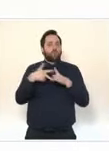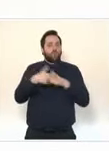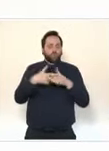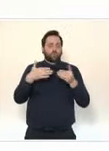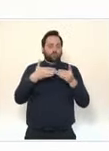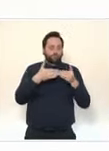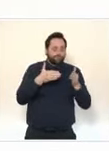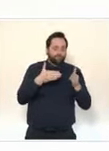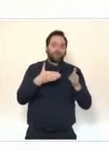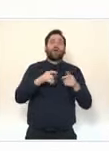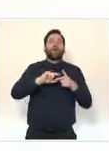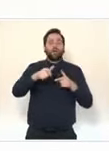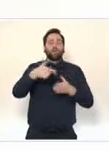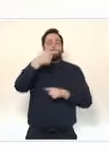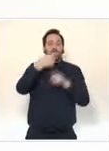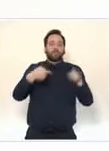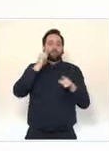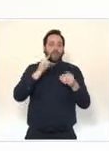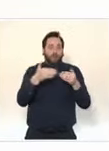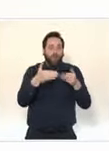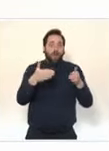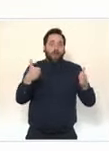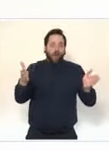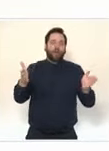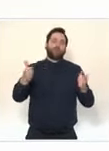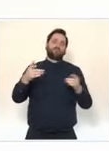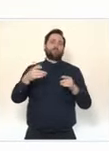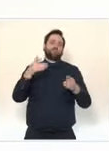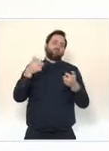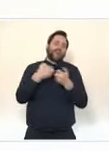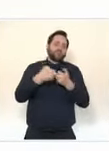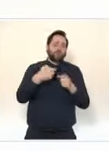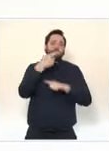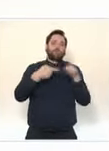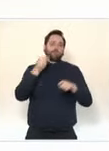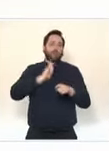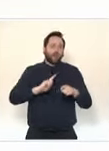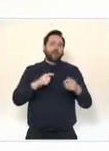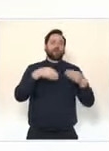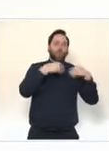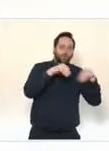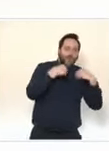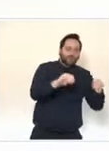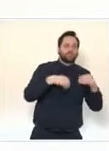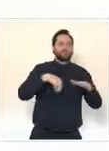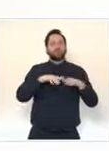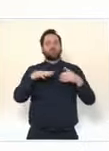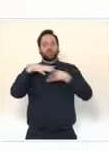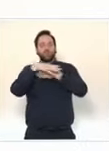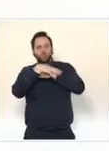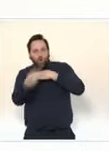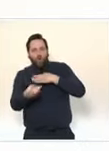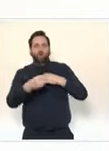mi-mai, qui pourrait commencer par les commerces, certaines activités culturelles et sportives et les terrasses. Cette liste n'est pas